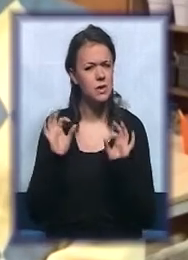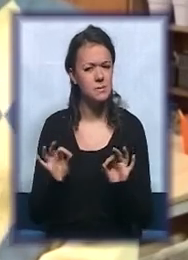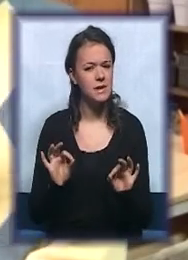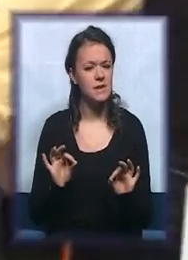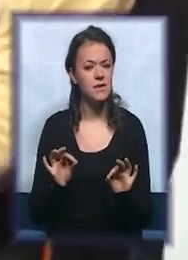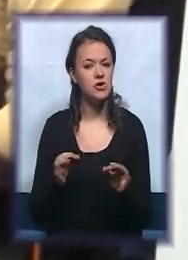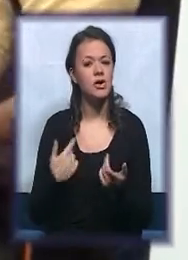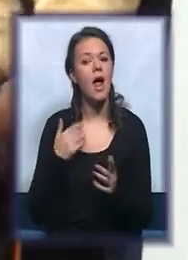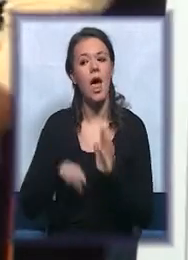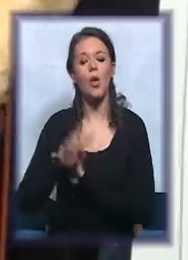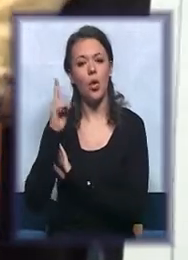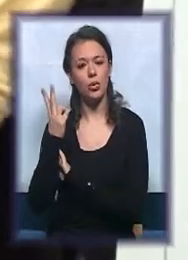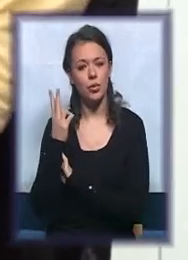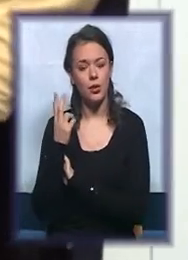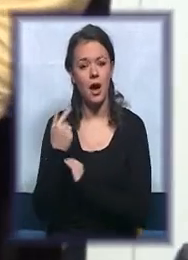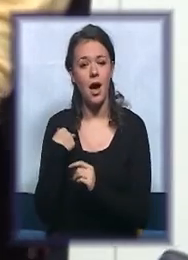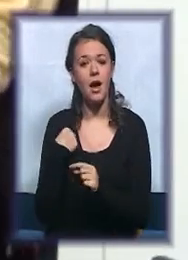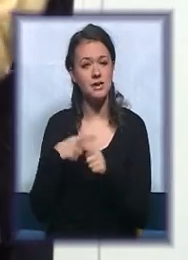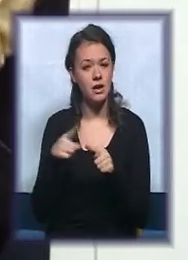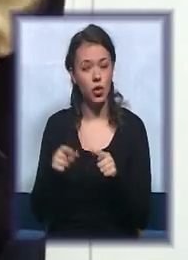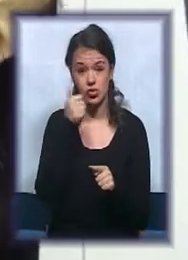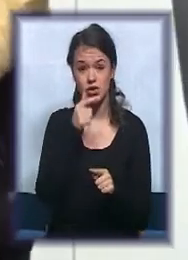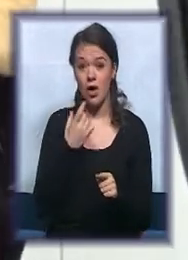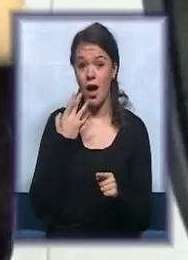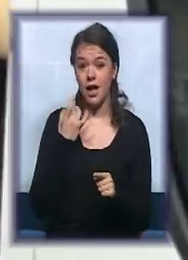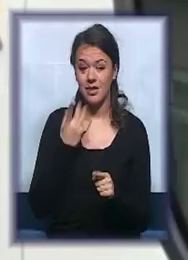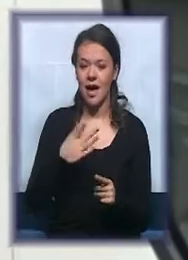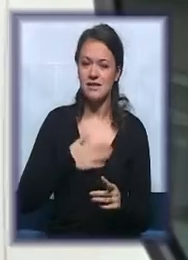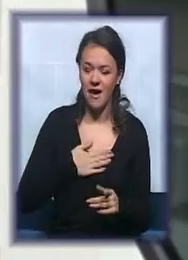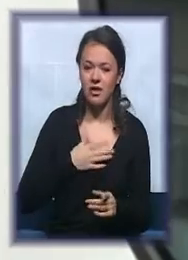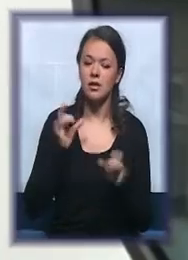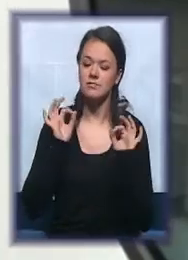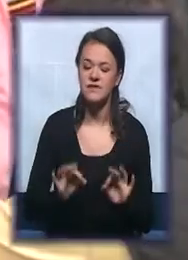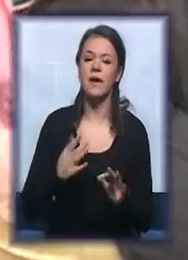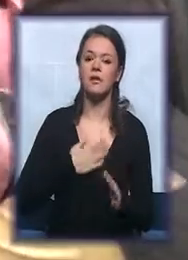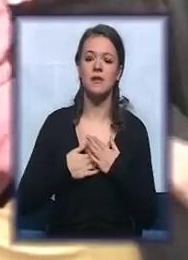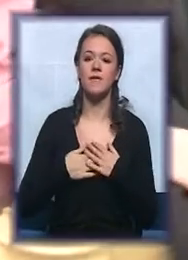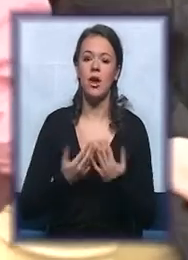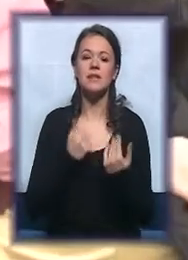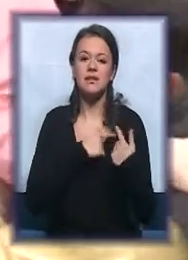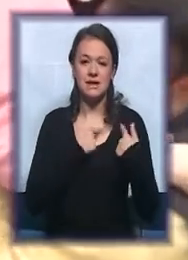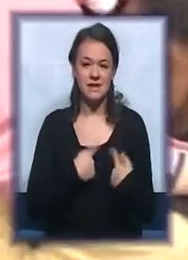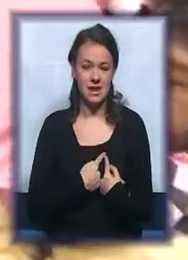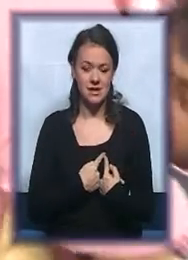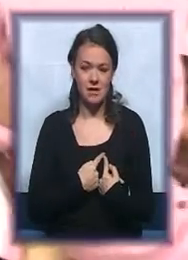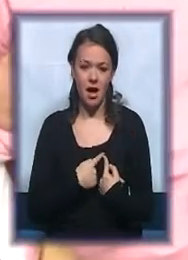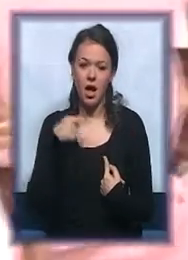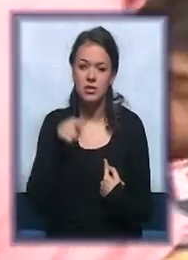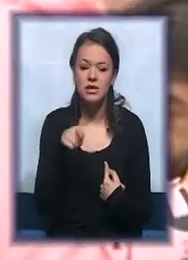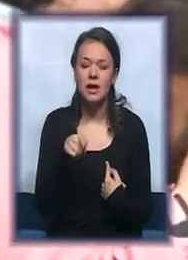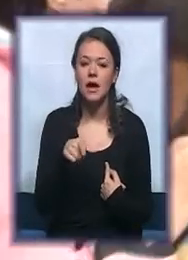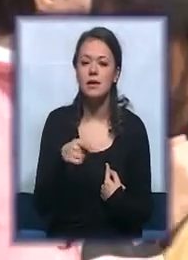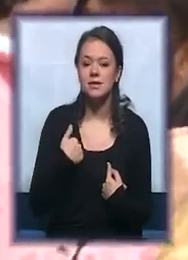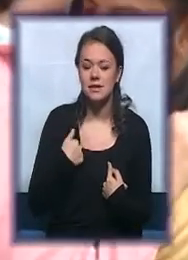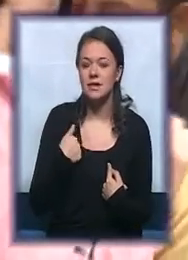nego ona druga, zato što ovi kada te zavoli, oni te stvarno zavoli iz srca i onda ti si za njih, ne znam